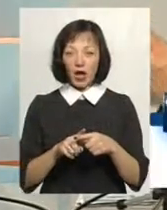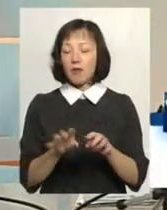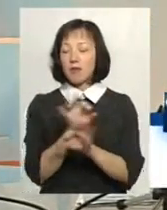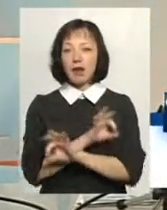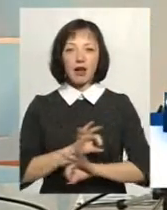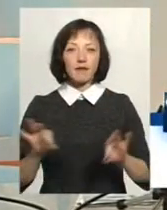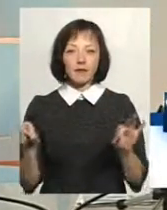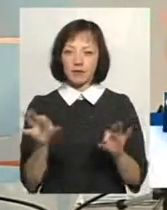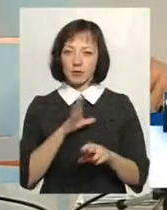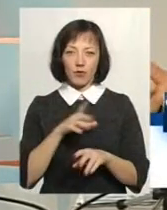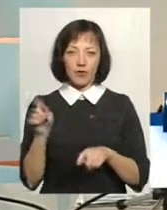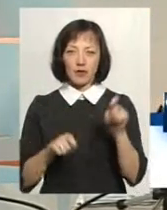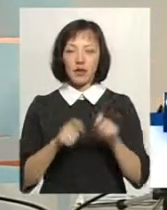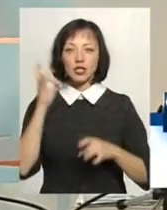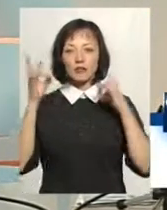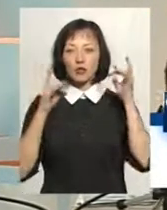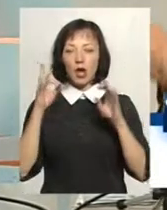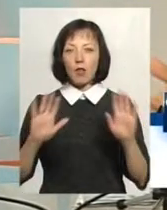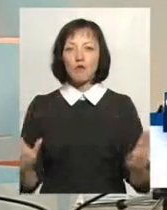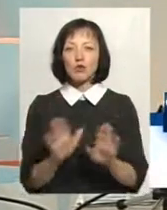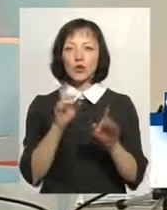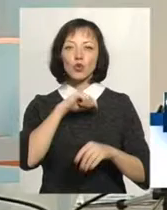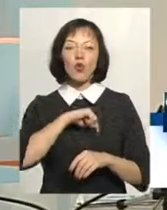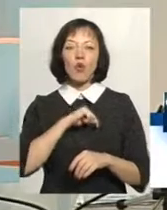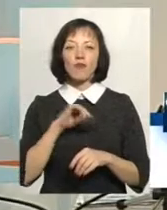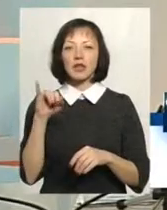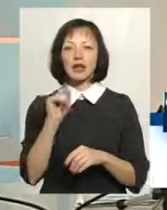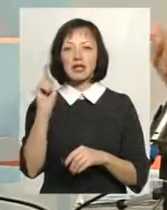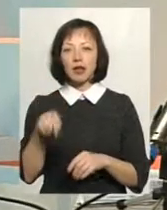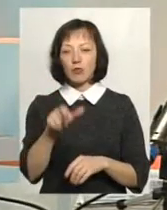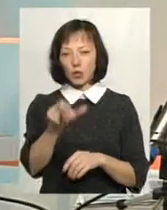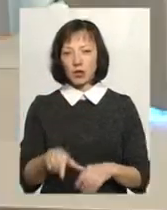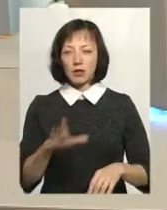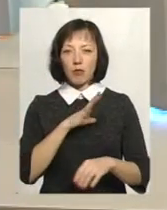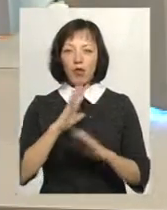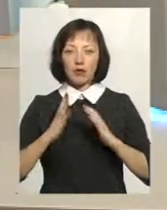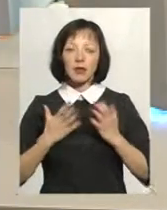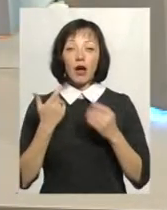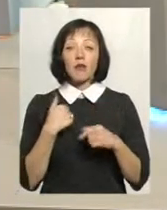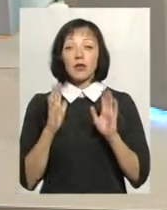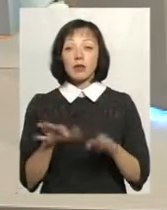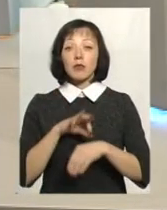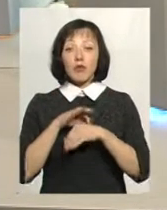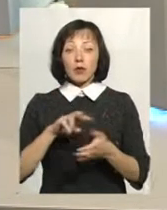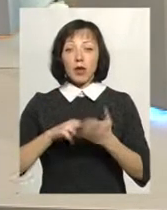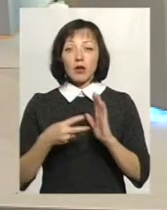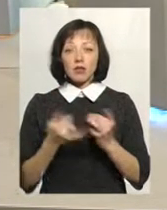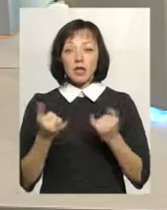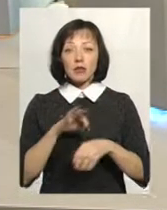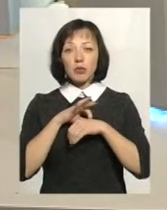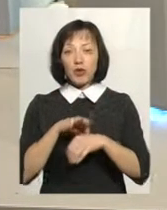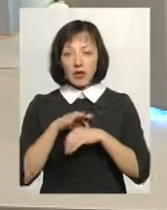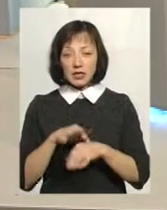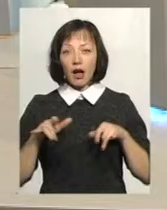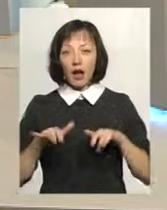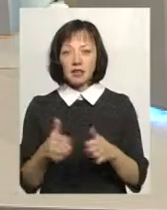був прекрасніший фестиваль, де звучала музика, духовна музика, і там людина могла надихатися. Ми будемо проводити, ми плануємо зараз провести таку